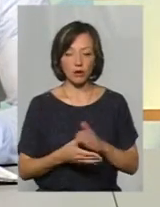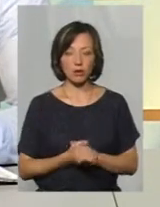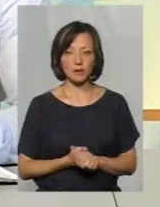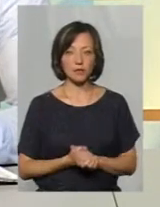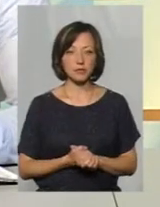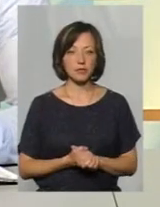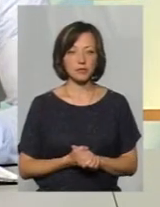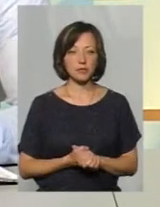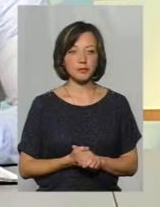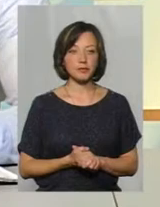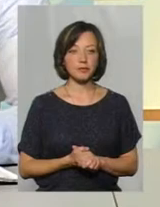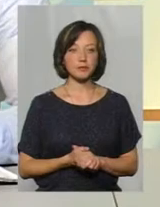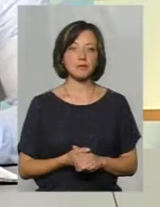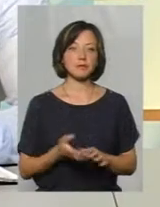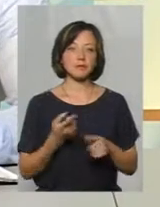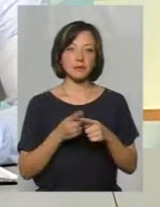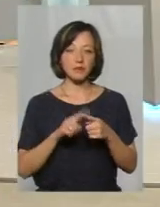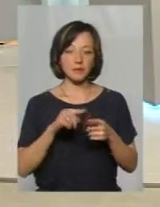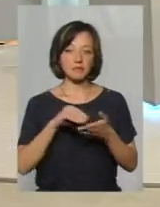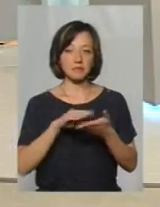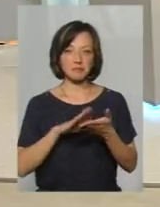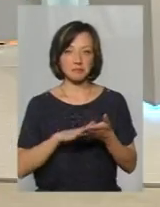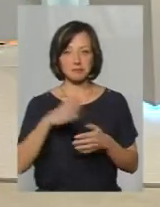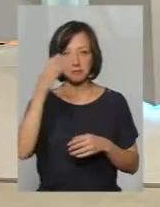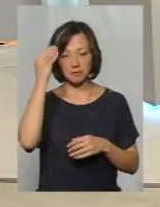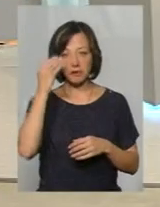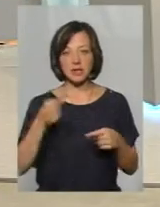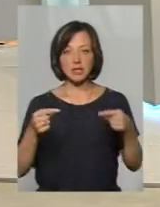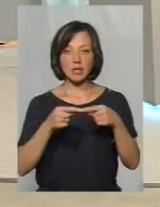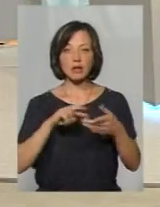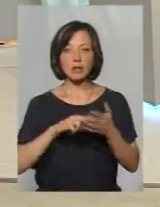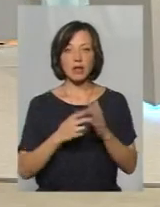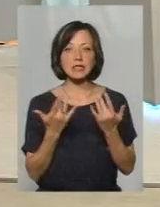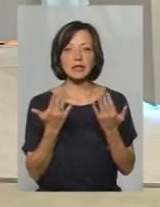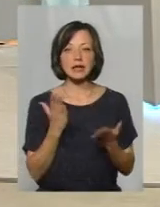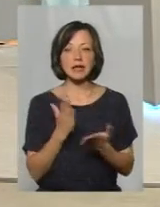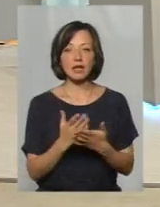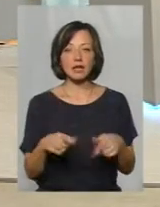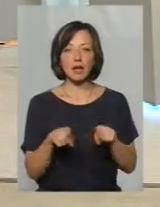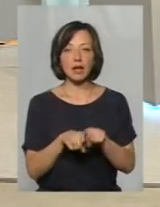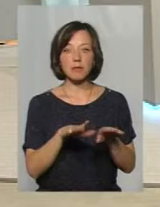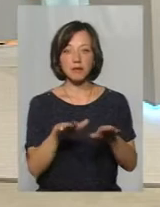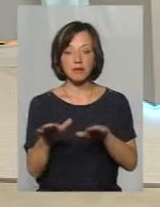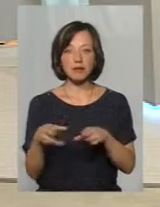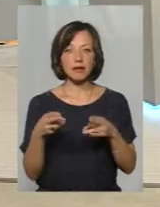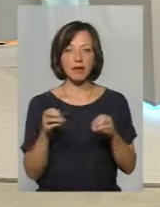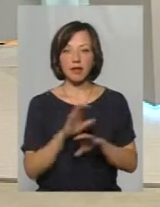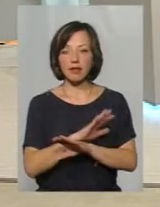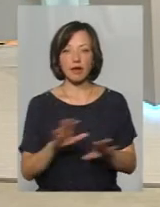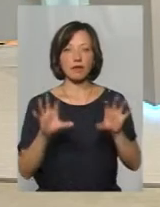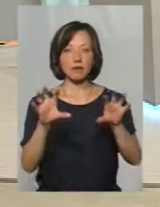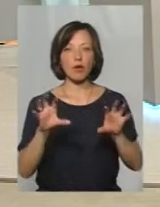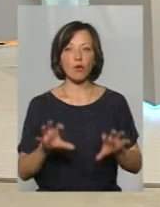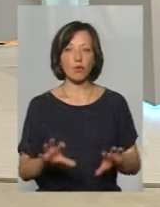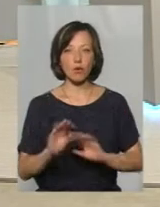ми їх собі маємо на увазі. А згідно плану, скільки є ще отаких місць, де незаконно